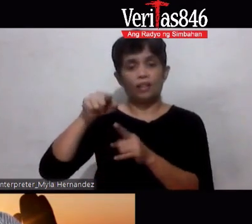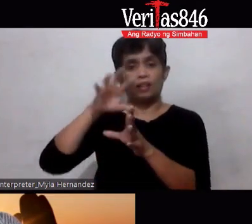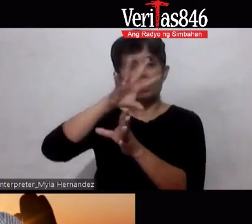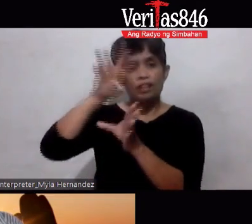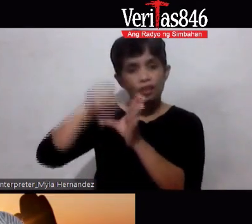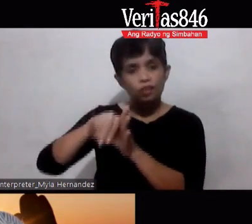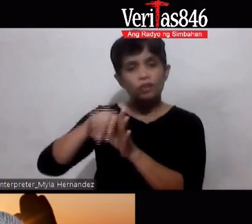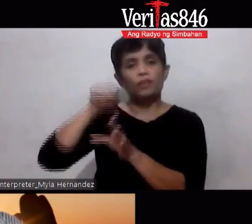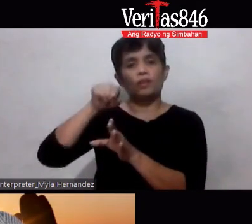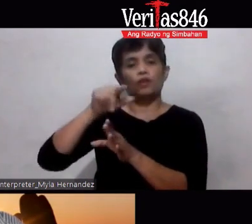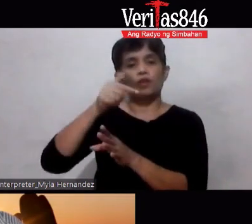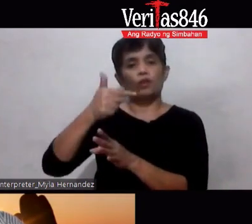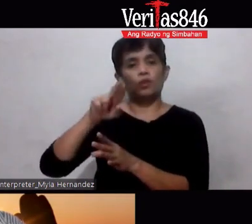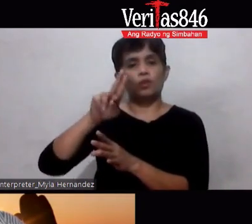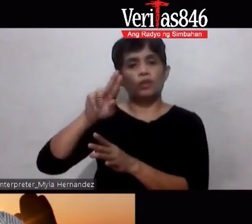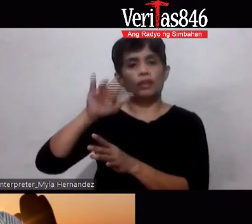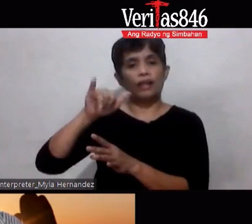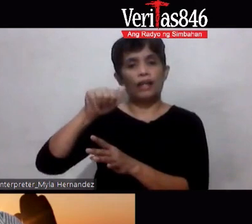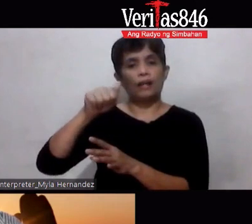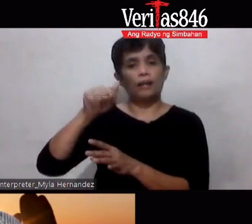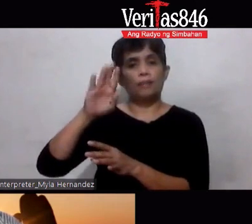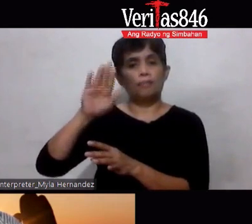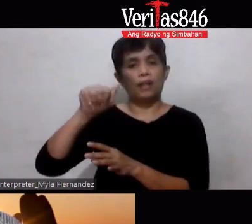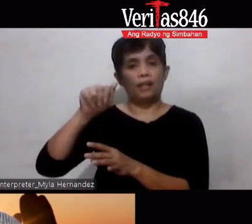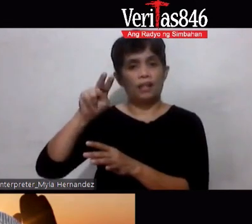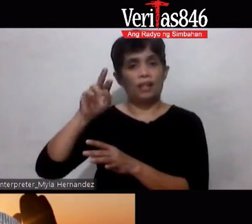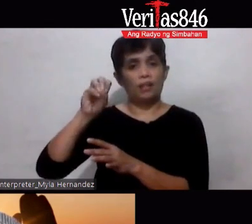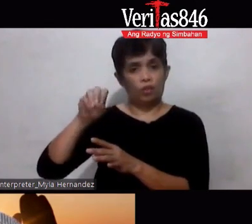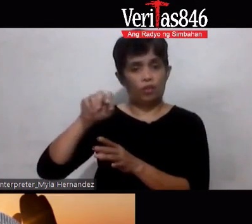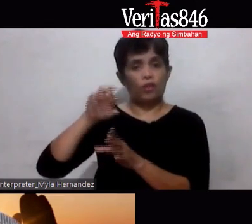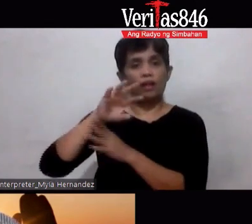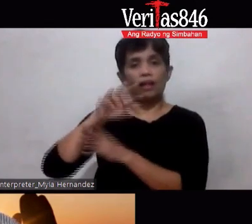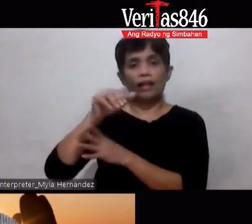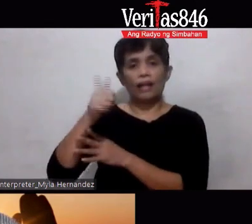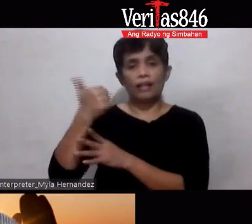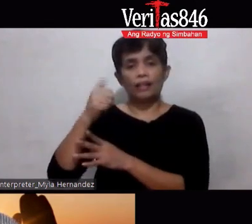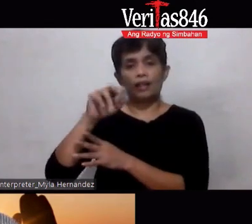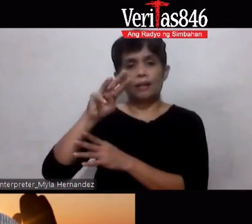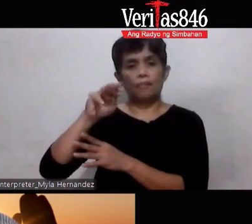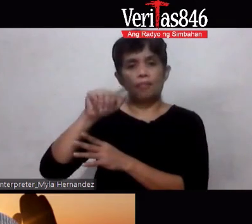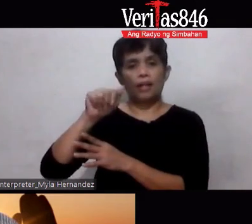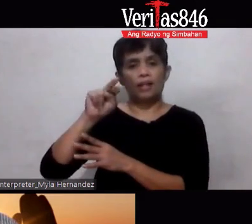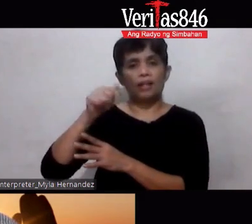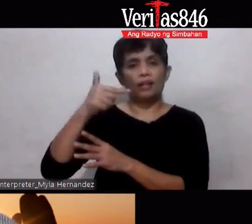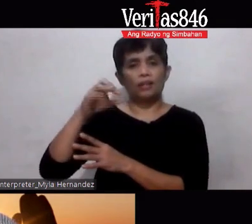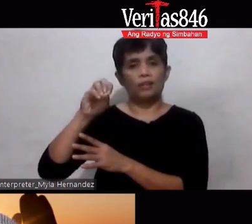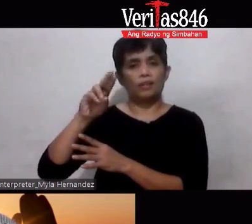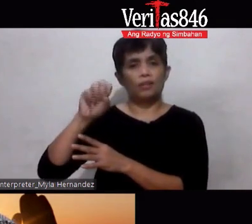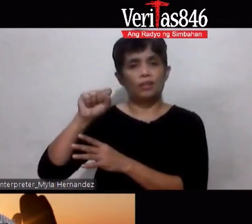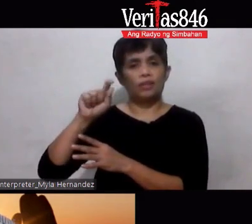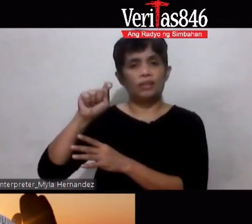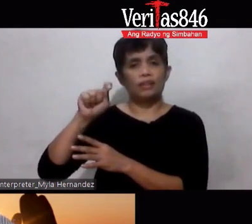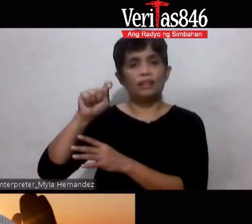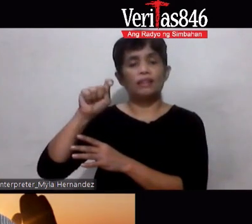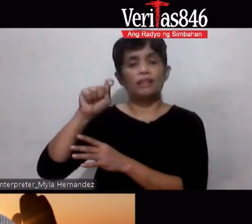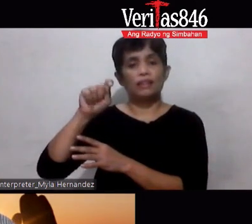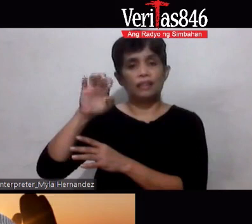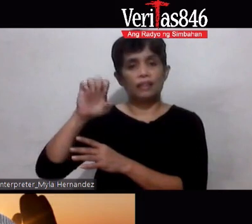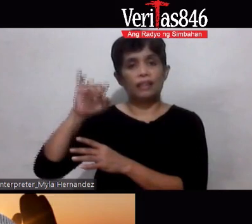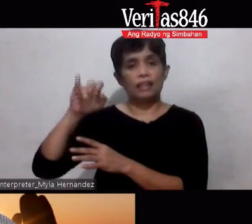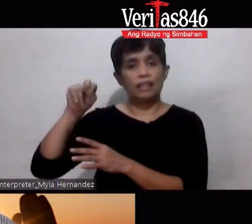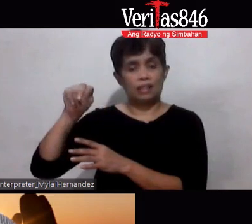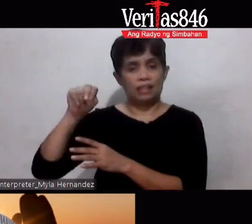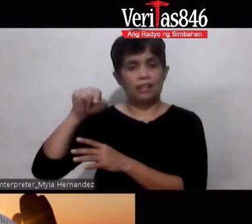vitamin c ok kung sinasabi natin aral ng nakaraan yan ang mga aral ng nakaraan brother guya bano